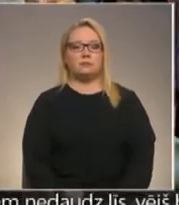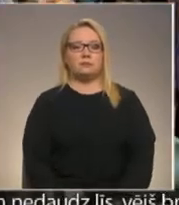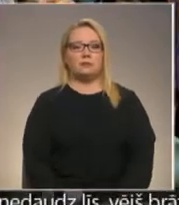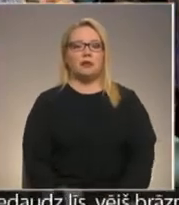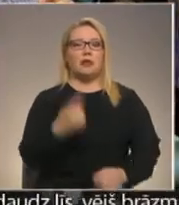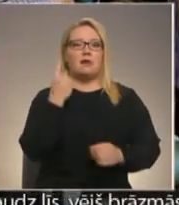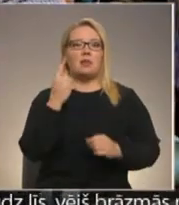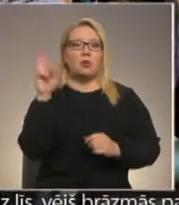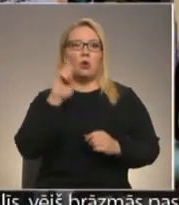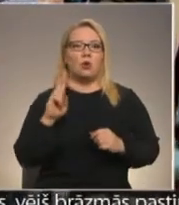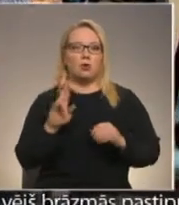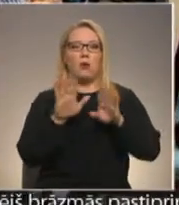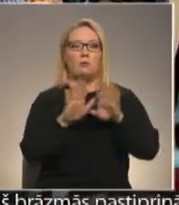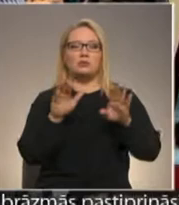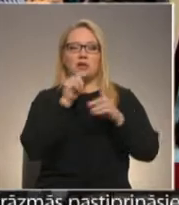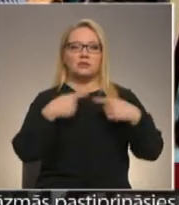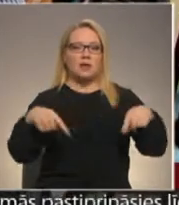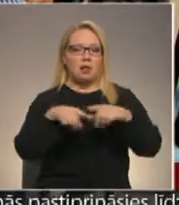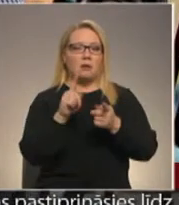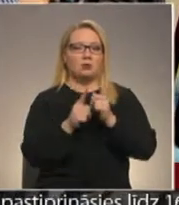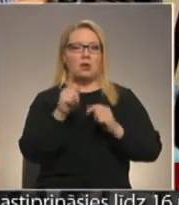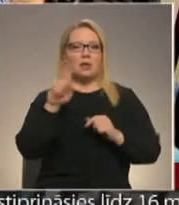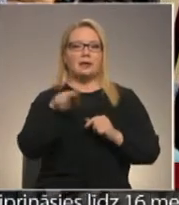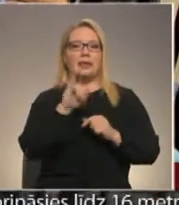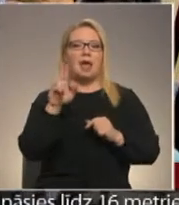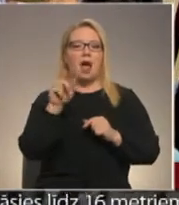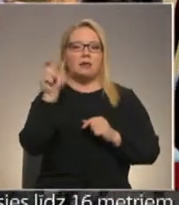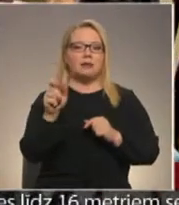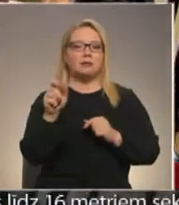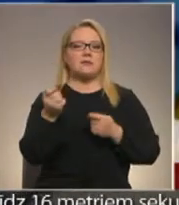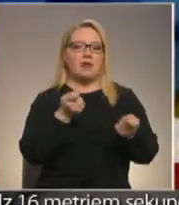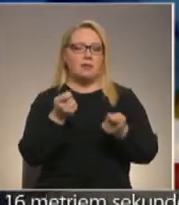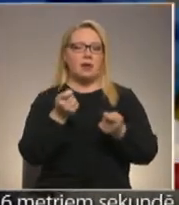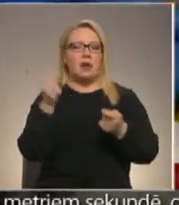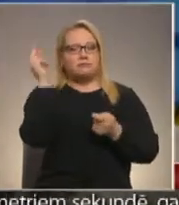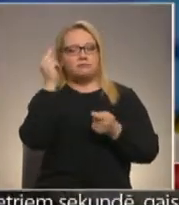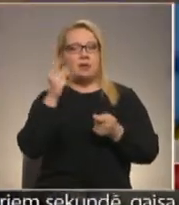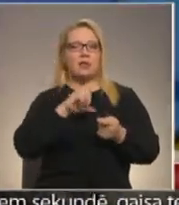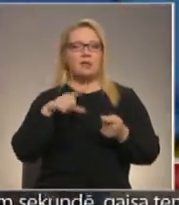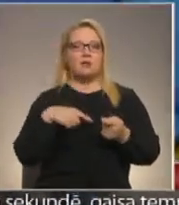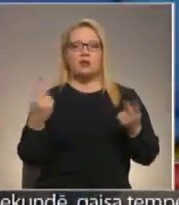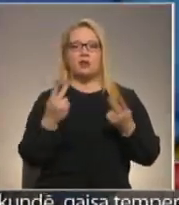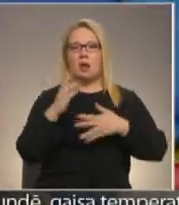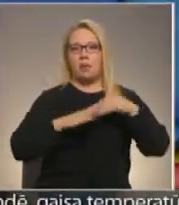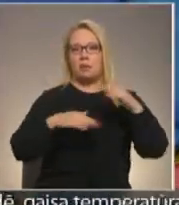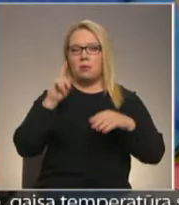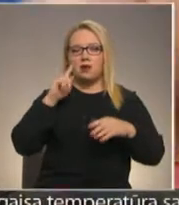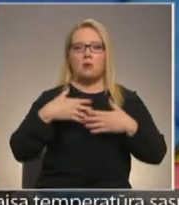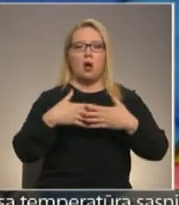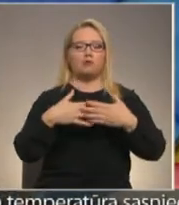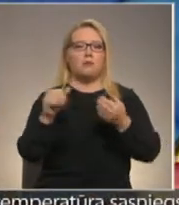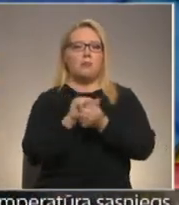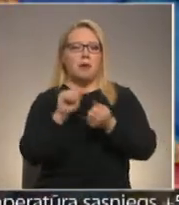Vienai no Jūrmalas muzeja zālēmas skolotājs diānas vadībā tiek apgūtas latviešu tradicionālās amatu prasmas. Aušana ar